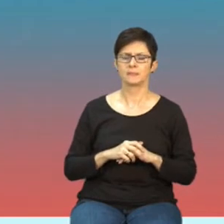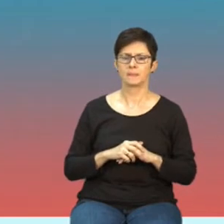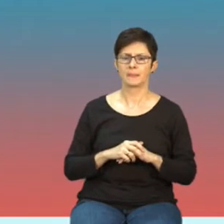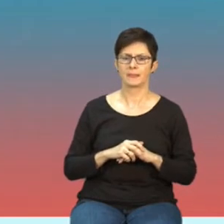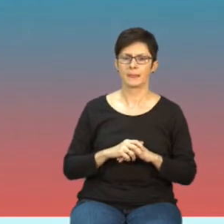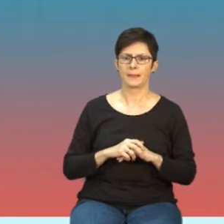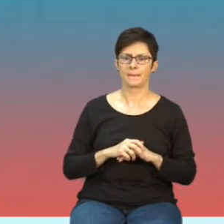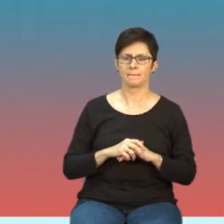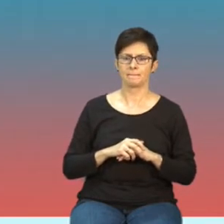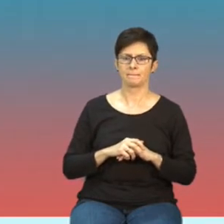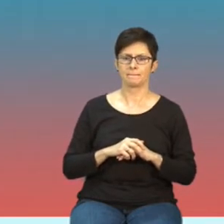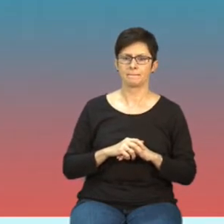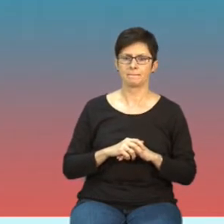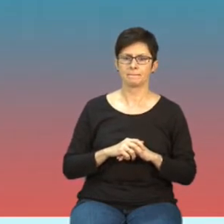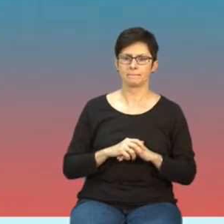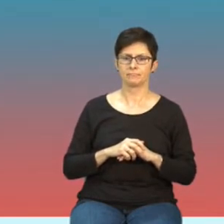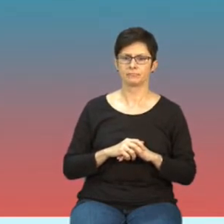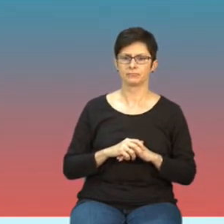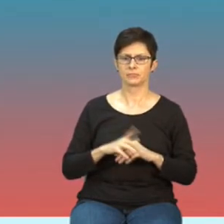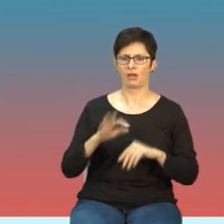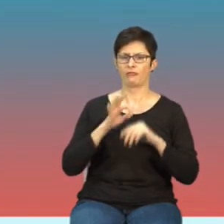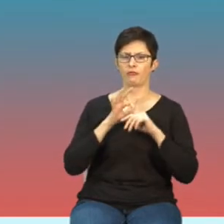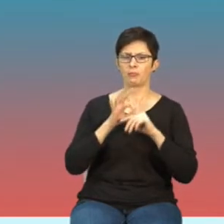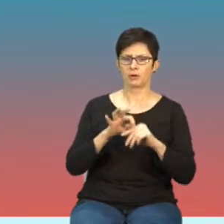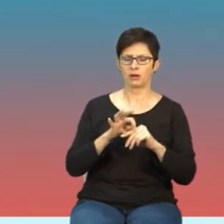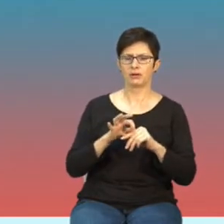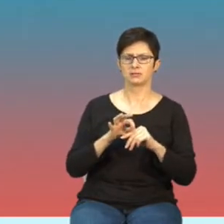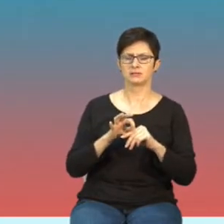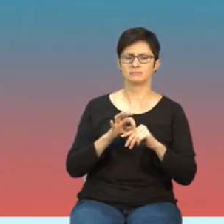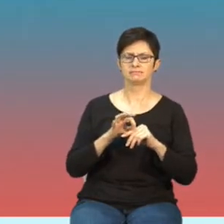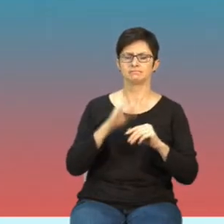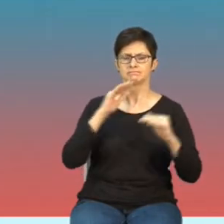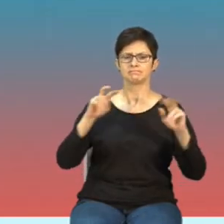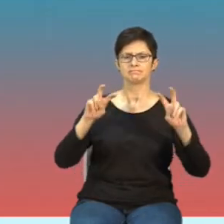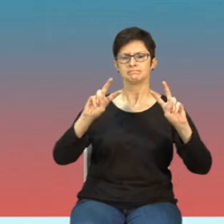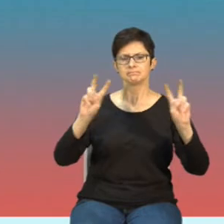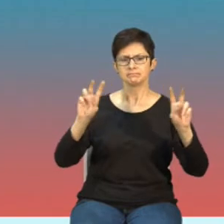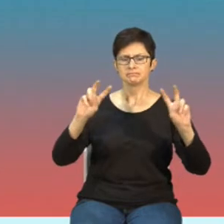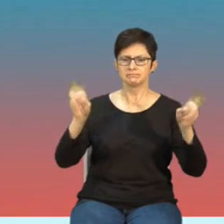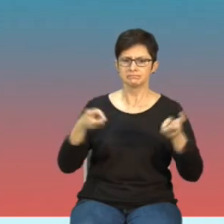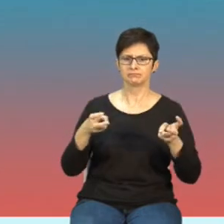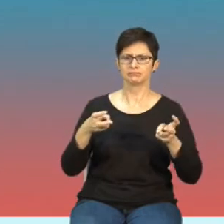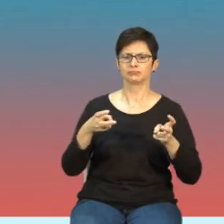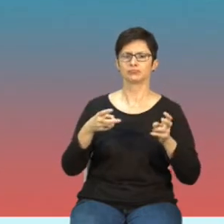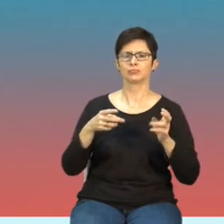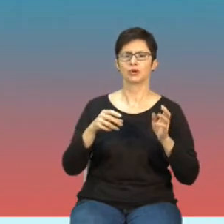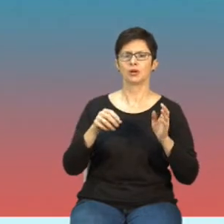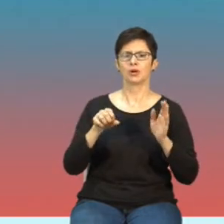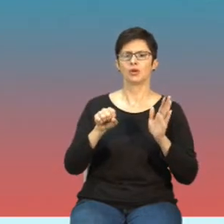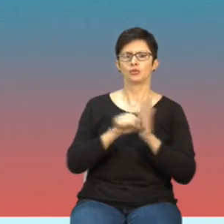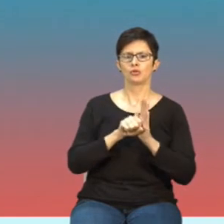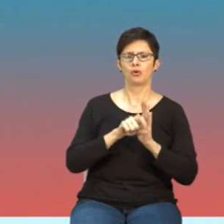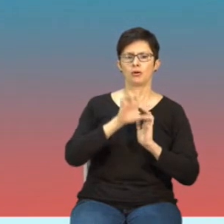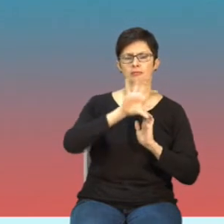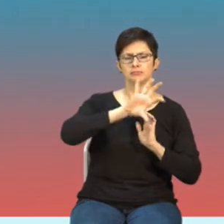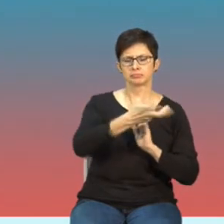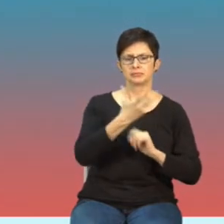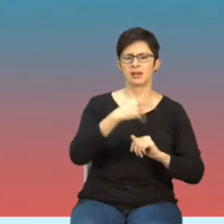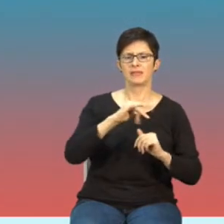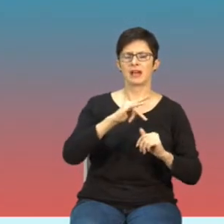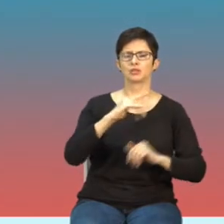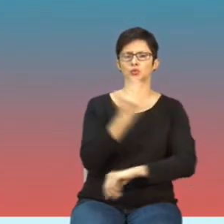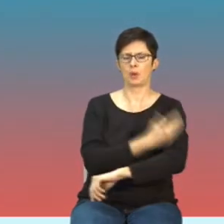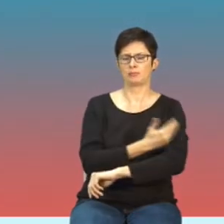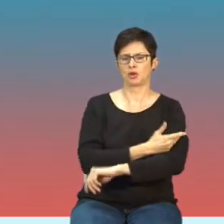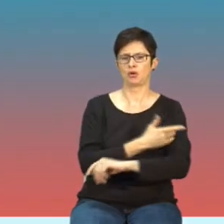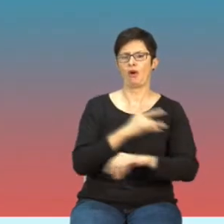czyli praktycznie wprowadza się margines bezpieczeństwa w stosunku do tego najsłabszego efektu progowego.